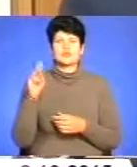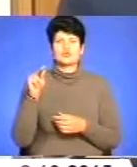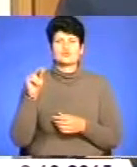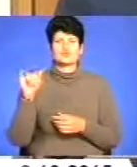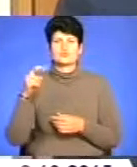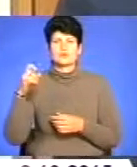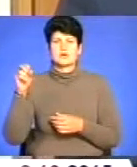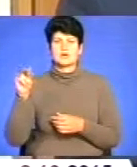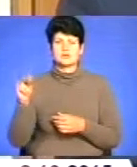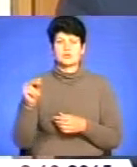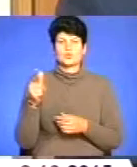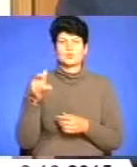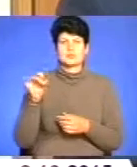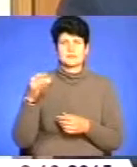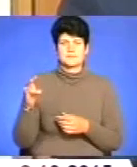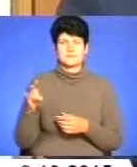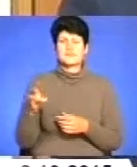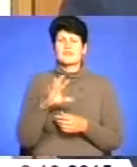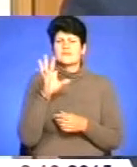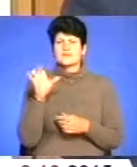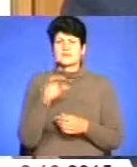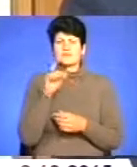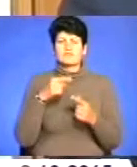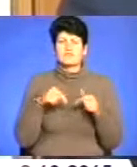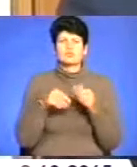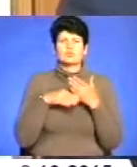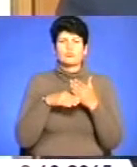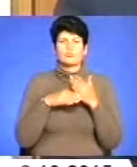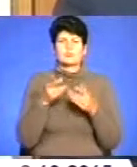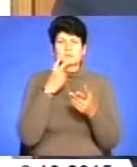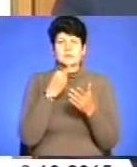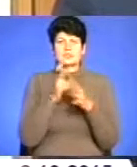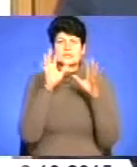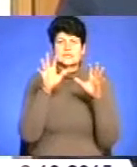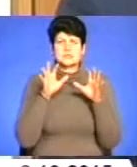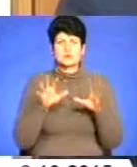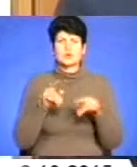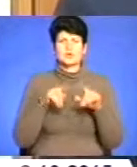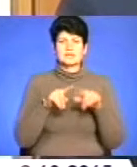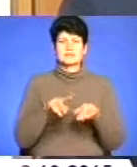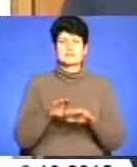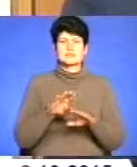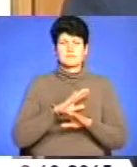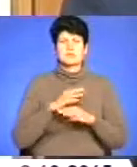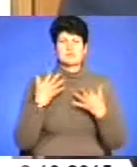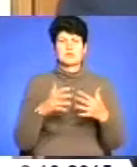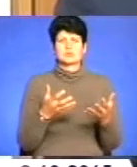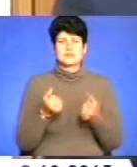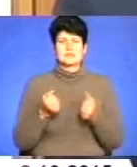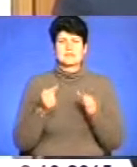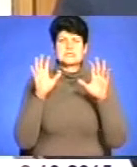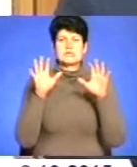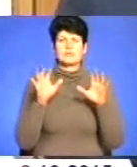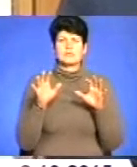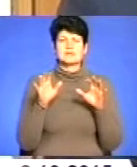Руслан Смете Госятн. Всі види допомоги, які передбачені законом для родин загиблих військовослужбовців, вже отримали. Станом на